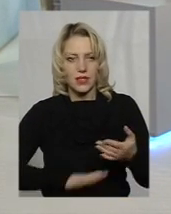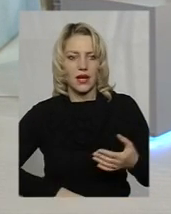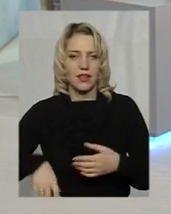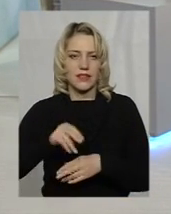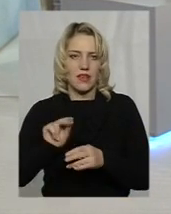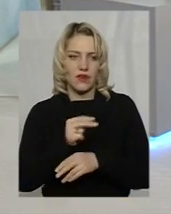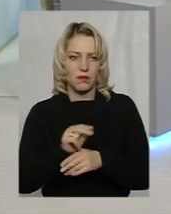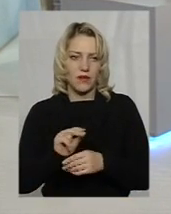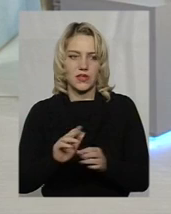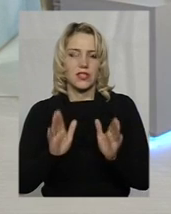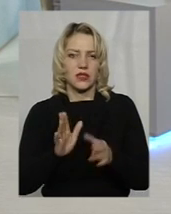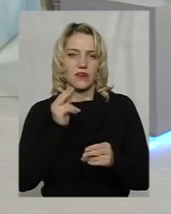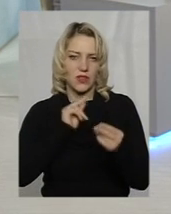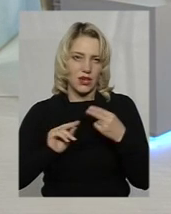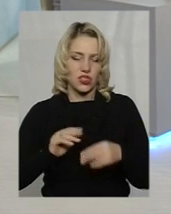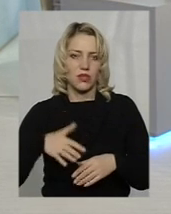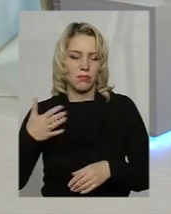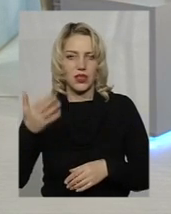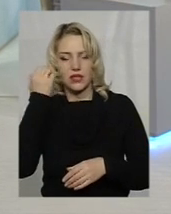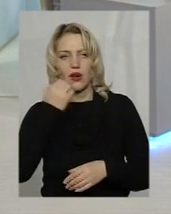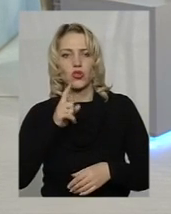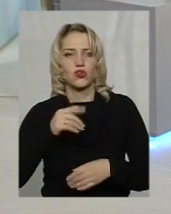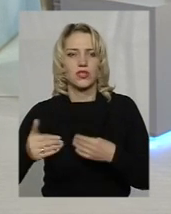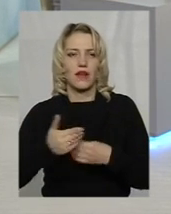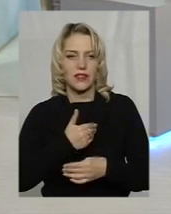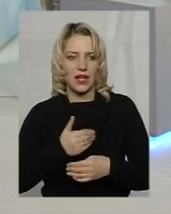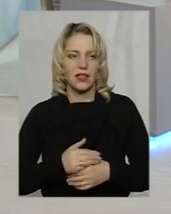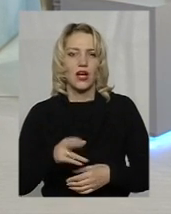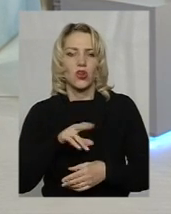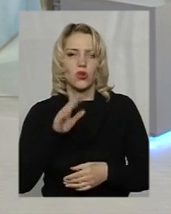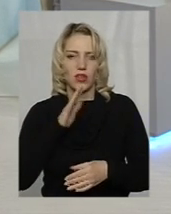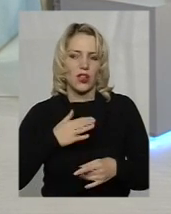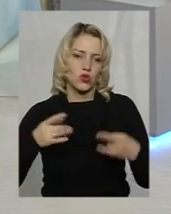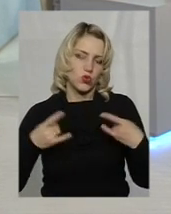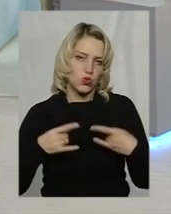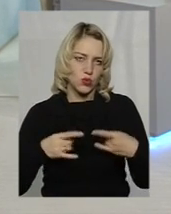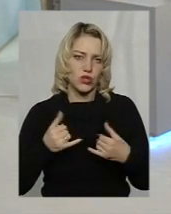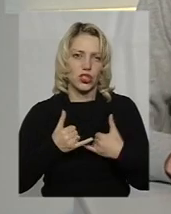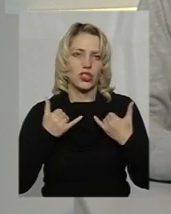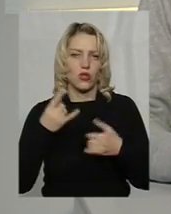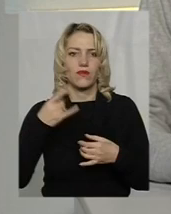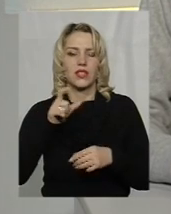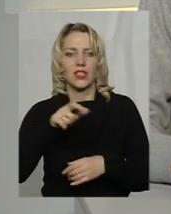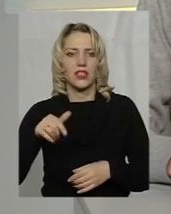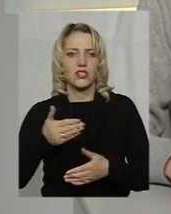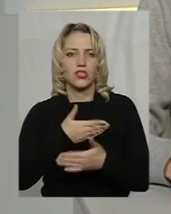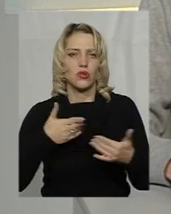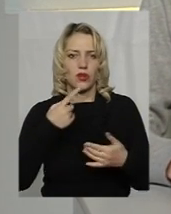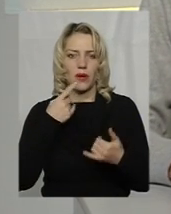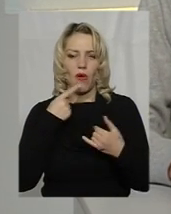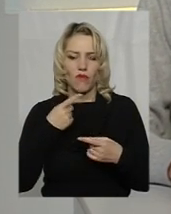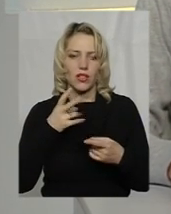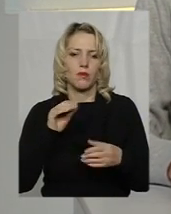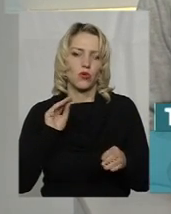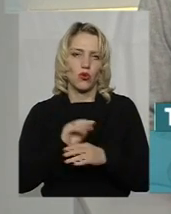виправиться тільки в кращий бік. Дякую вам, що завітали до нашої студії. Шановні телеглядачі, сьогодні ми говорили про